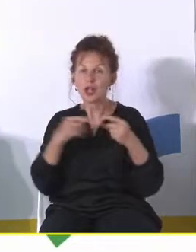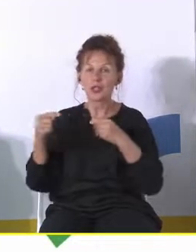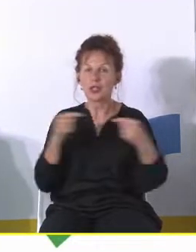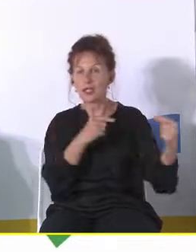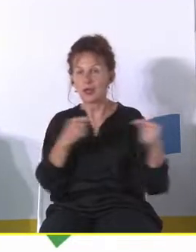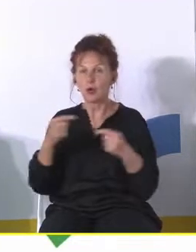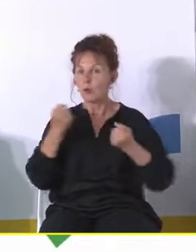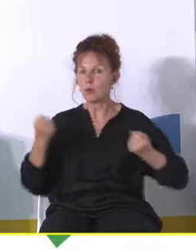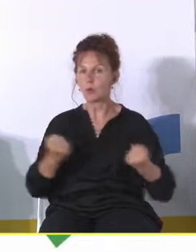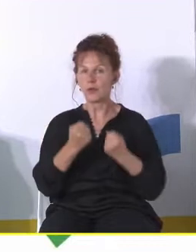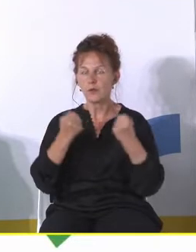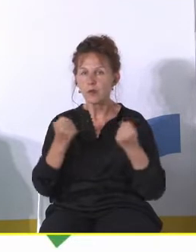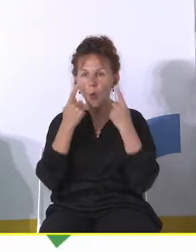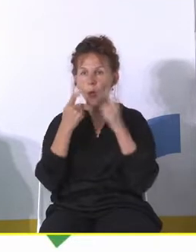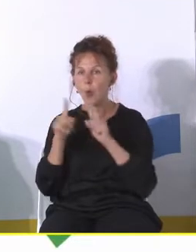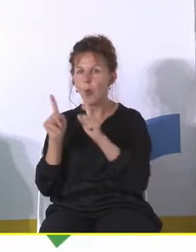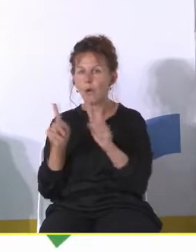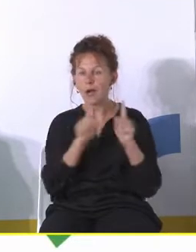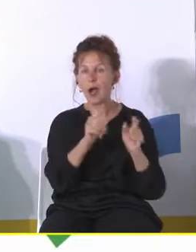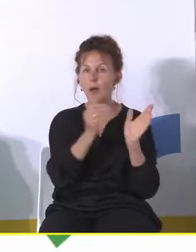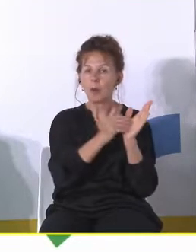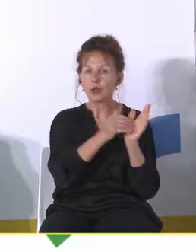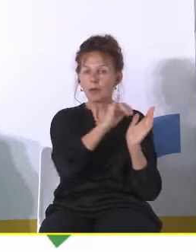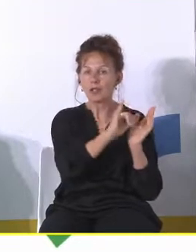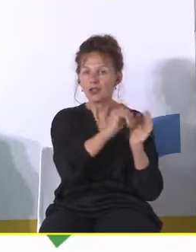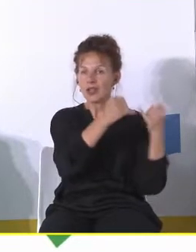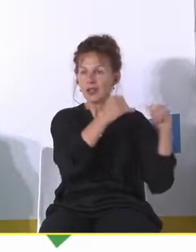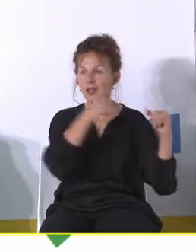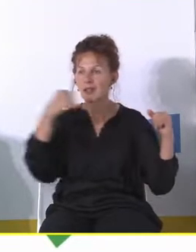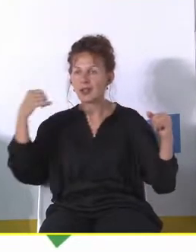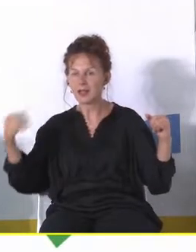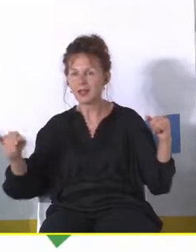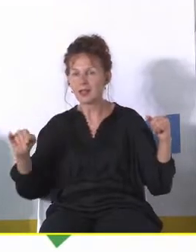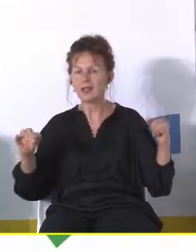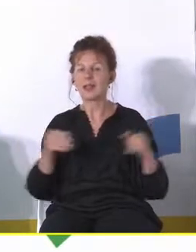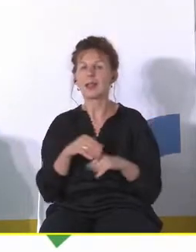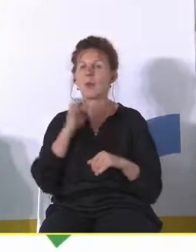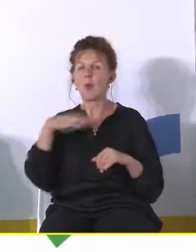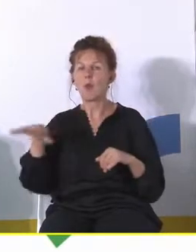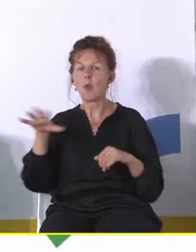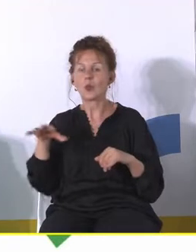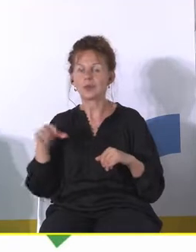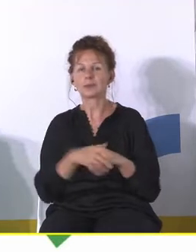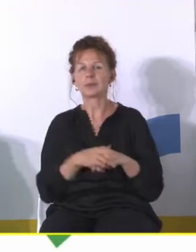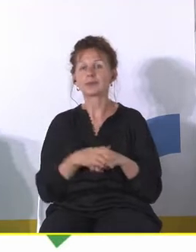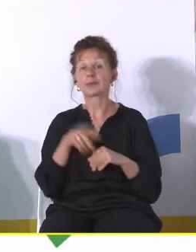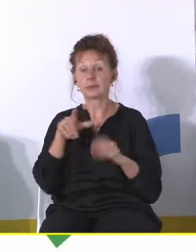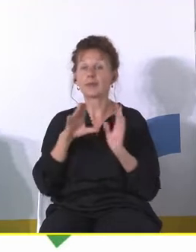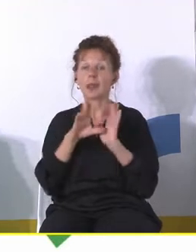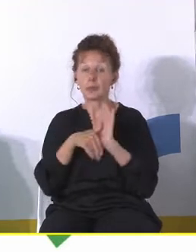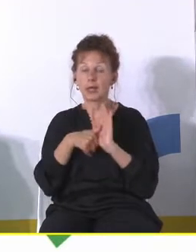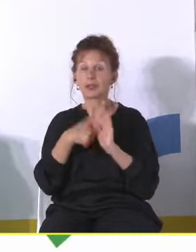do wzięcia pod uwagę tego, że potrzeby dzieci i rodzin są już inne, kiedy stają się nastolatkami i wtedy jednak miasto